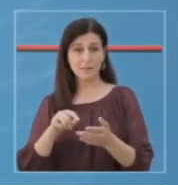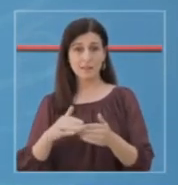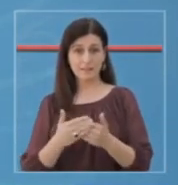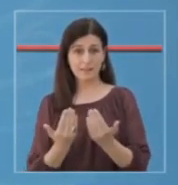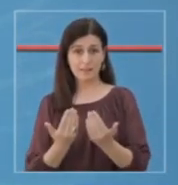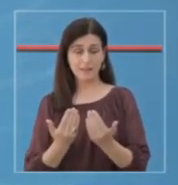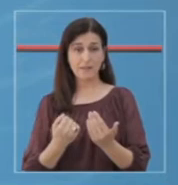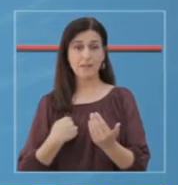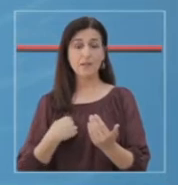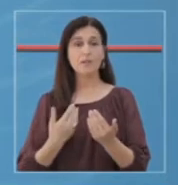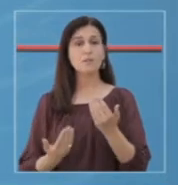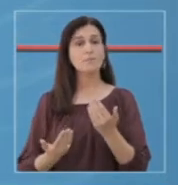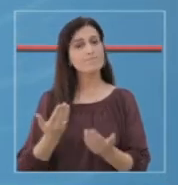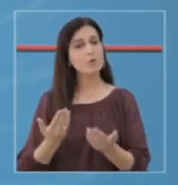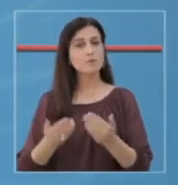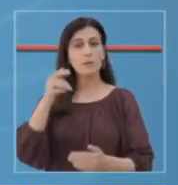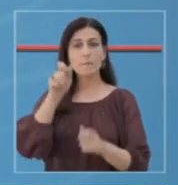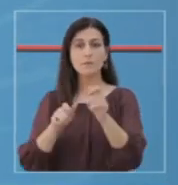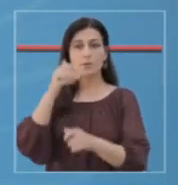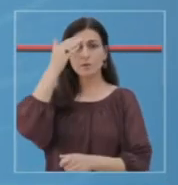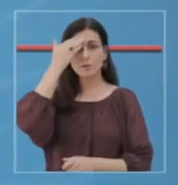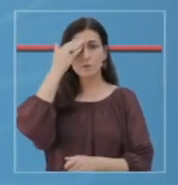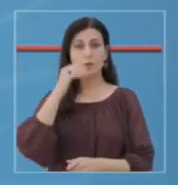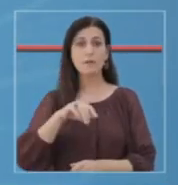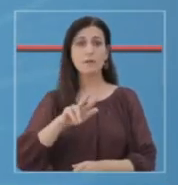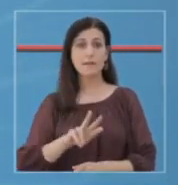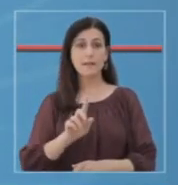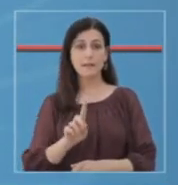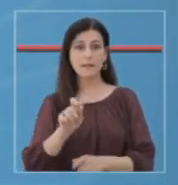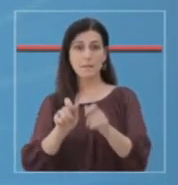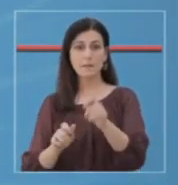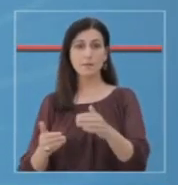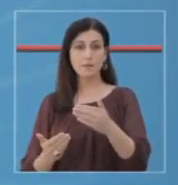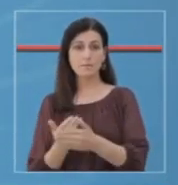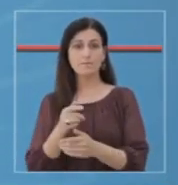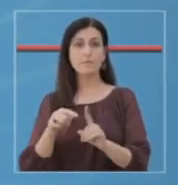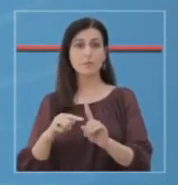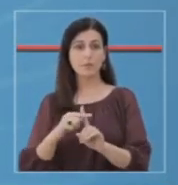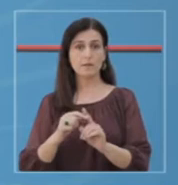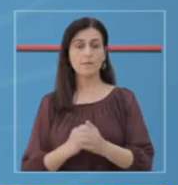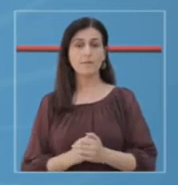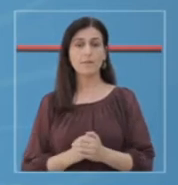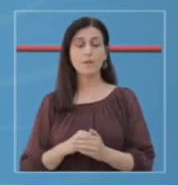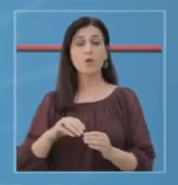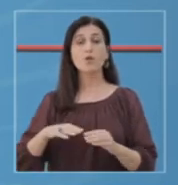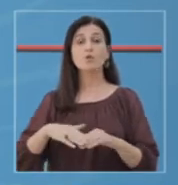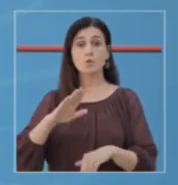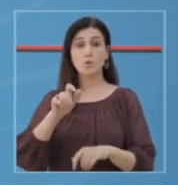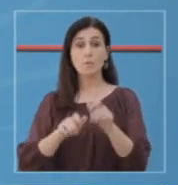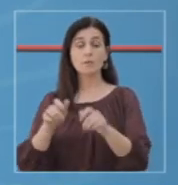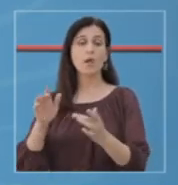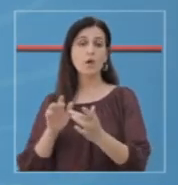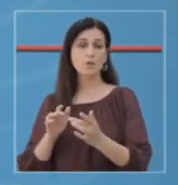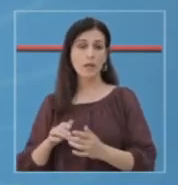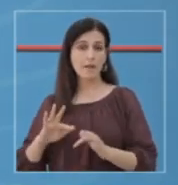e Virologis për raste të dyshuar COVID-19, 31 raste kanë rezultuar pozitive me COVID. Piesa me madhe